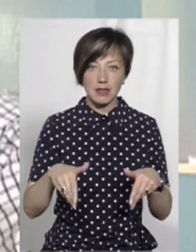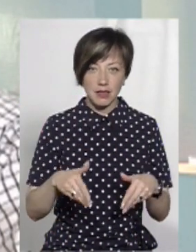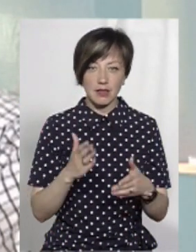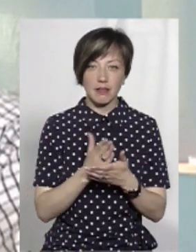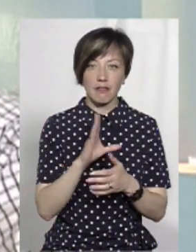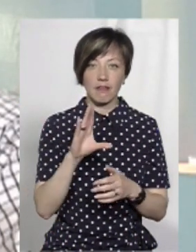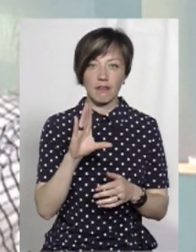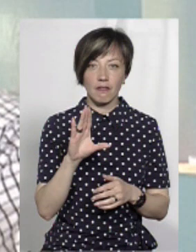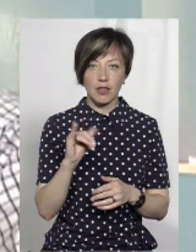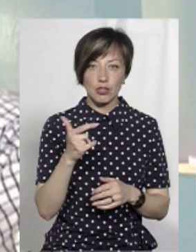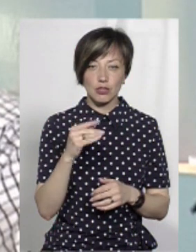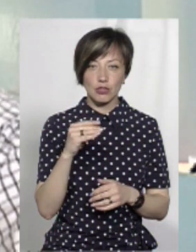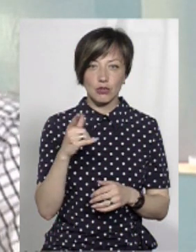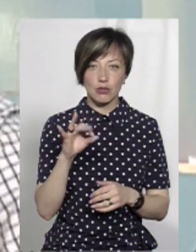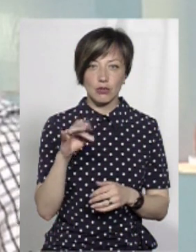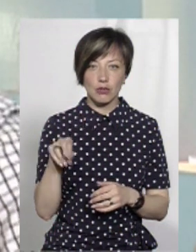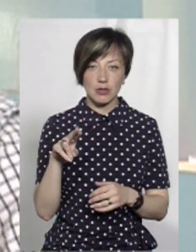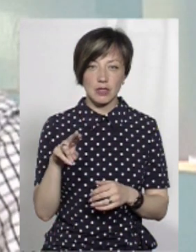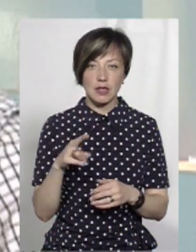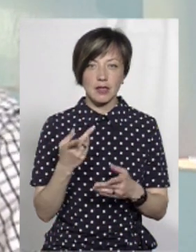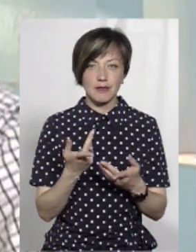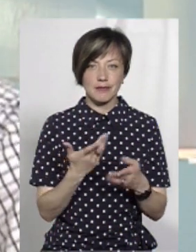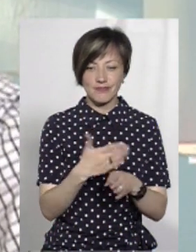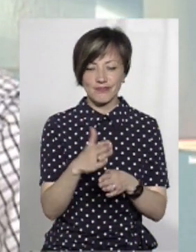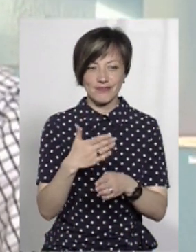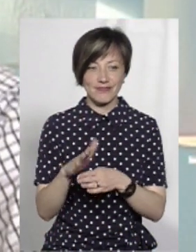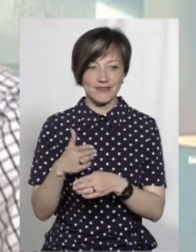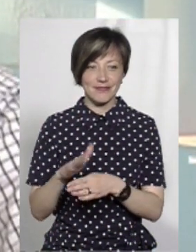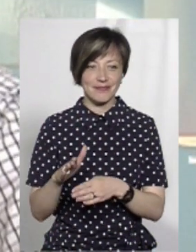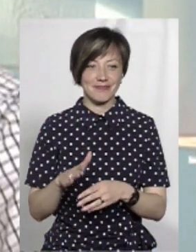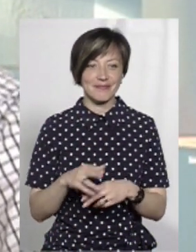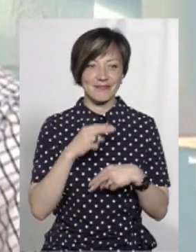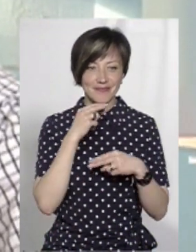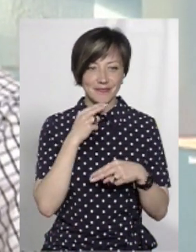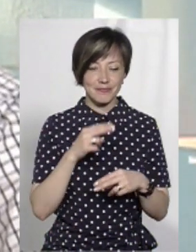в Вижгороді, якщо я не помиляюсь. Вони такі, знаєте, склаптики. Якщо ви подивитесь